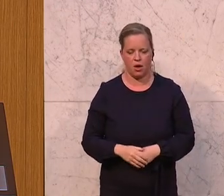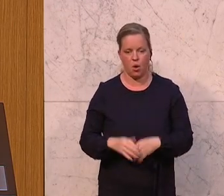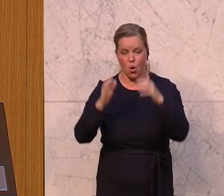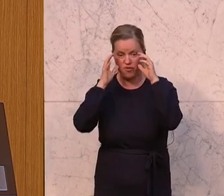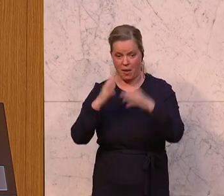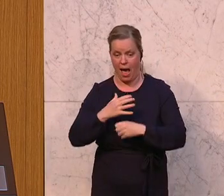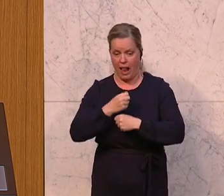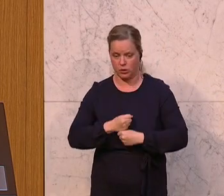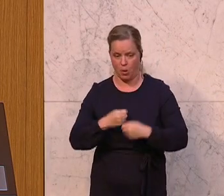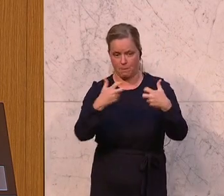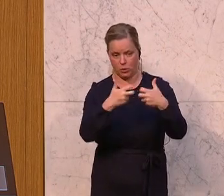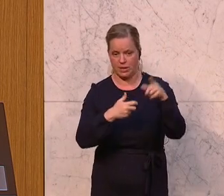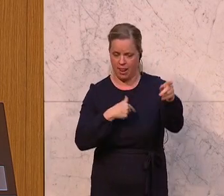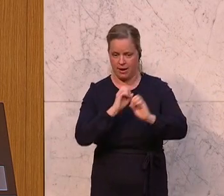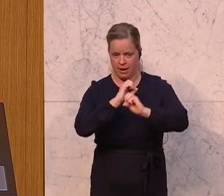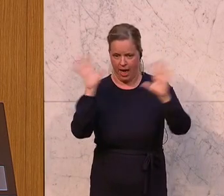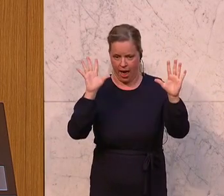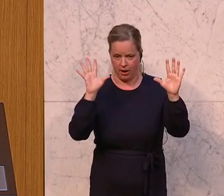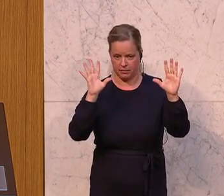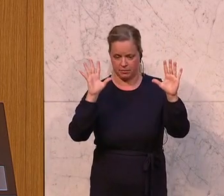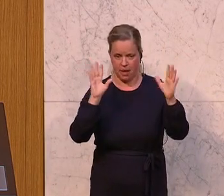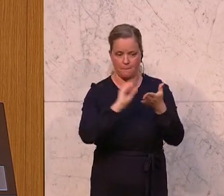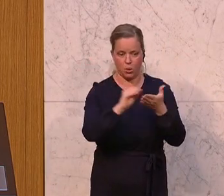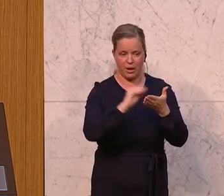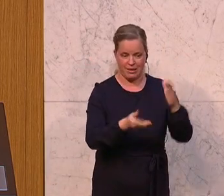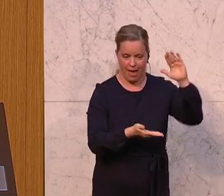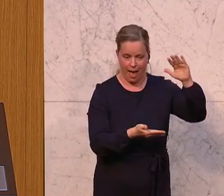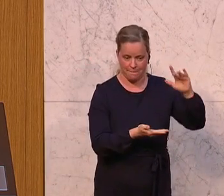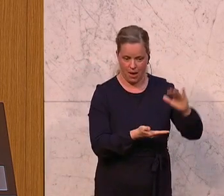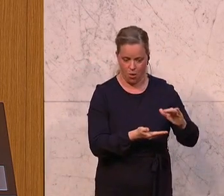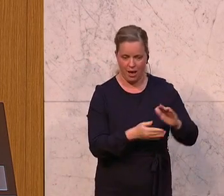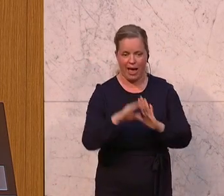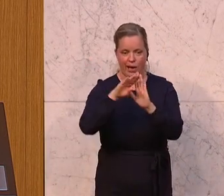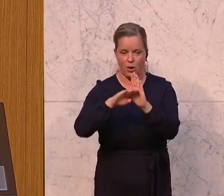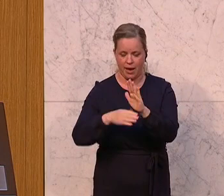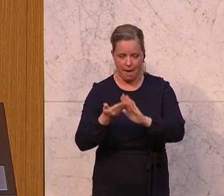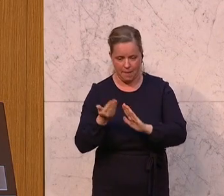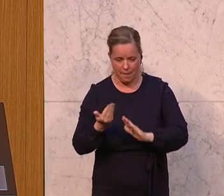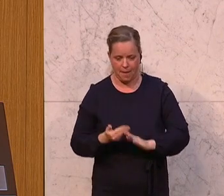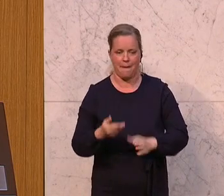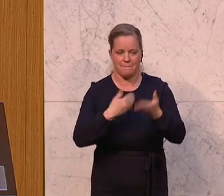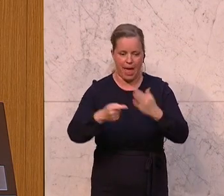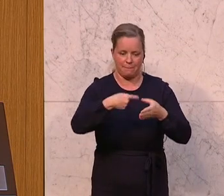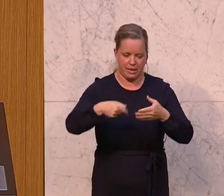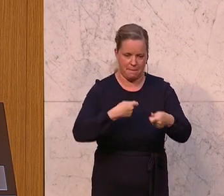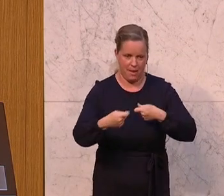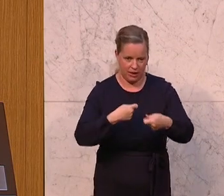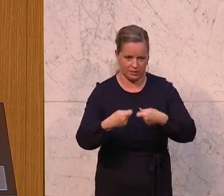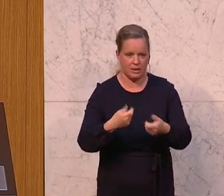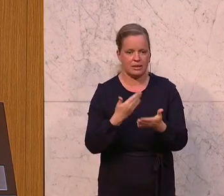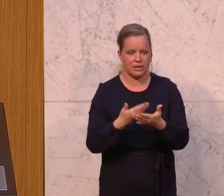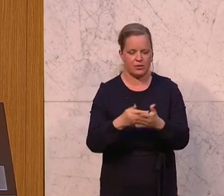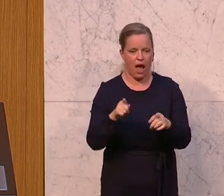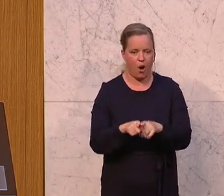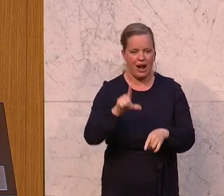ist hier sehr klar in Richtung Bürokratieabbau, weniger Regulierung, mehr Binnenmarkt. Genau deswegen haben wir uns auch für diesen